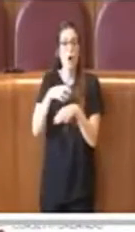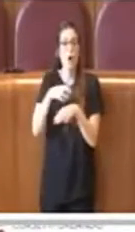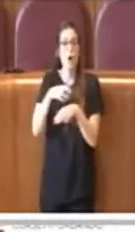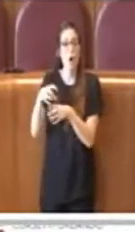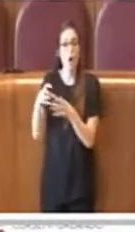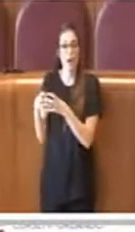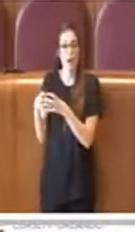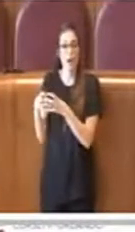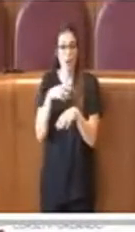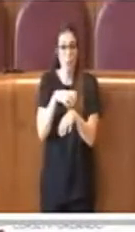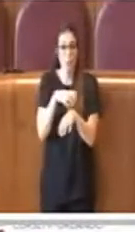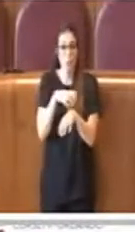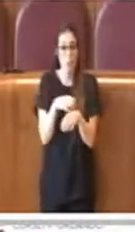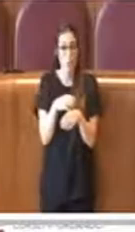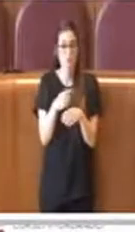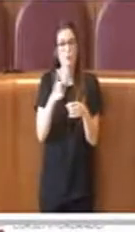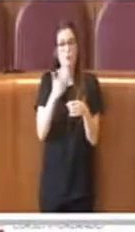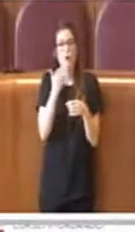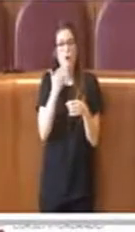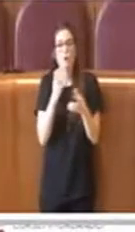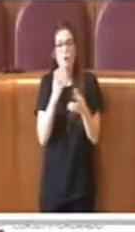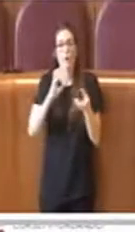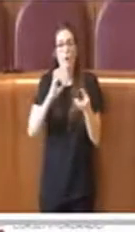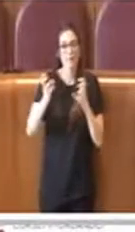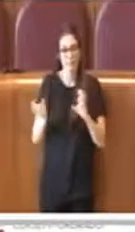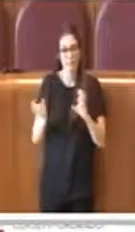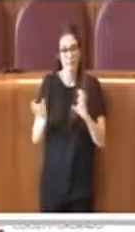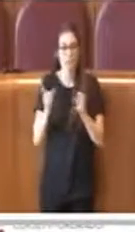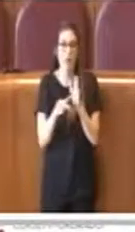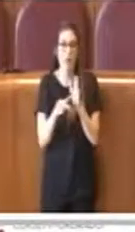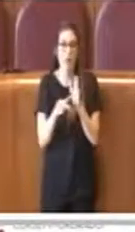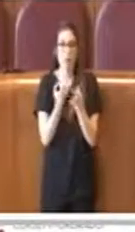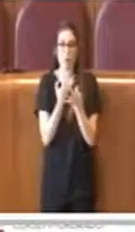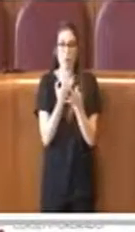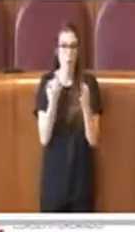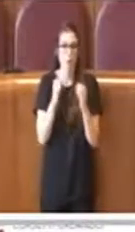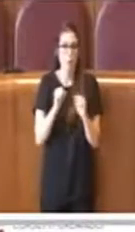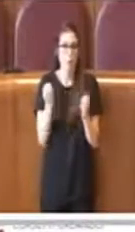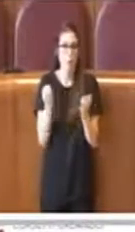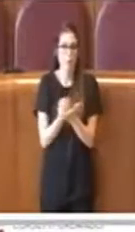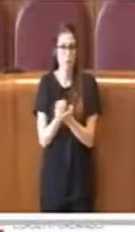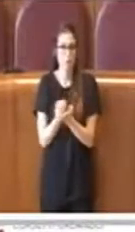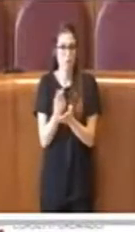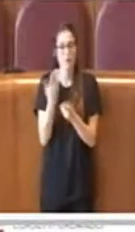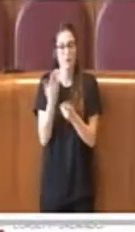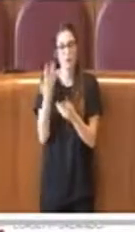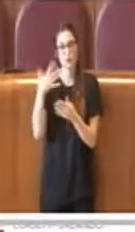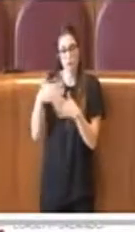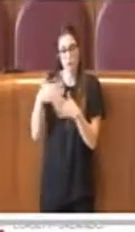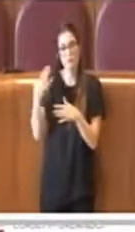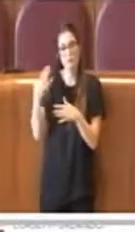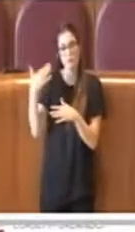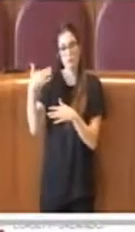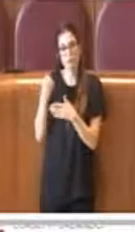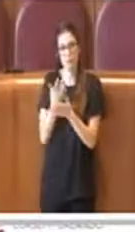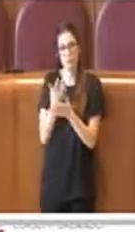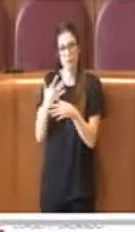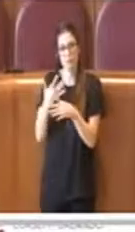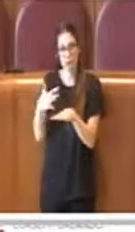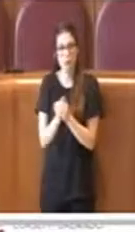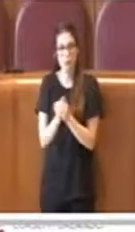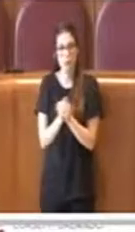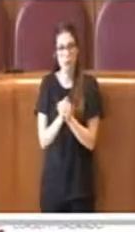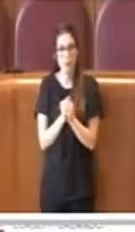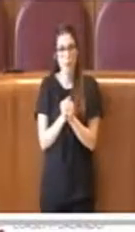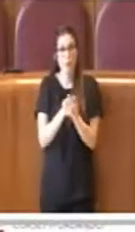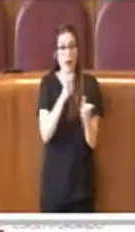problematiche e distorsioni che nel tempo si possono verificare e di fatto si sono verificate. Rapporti